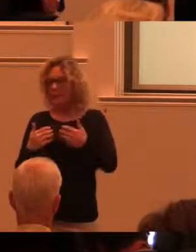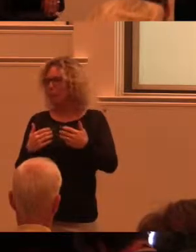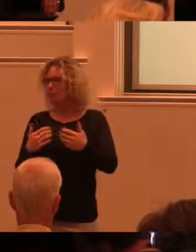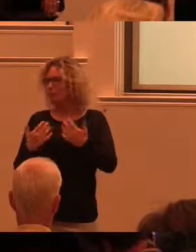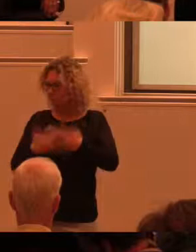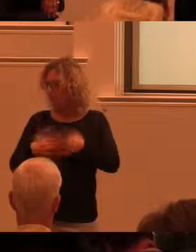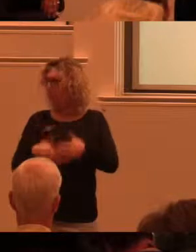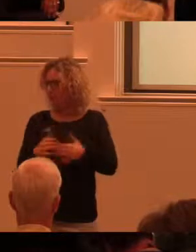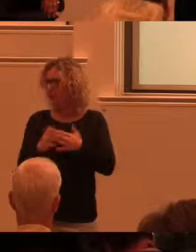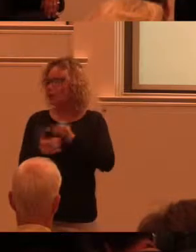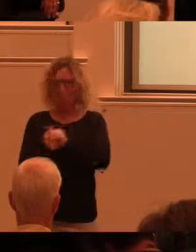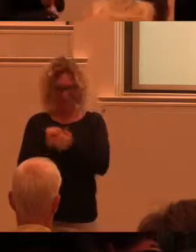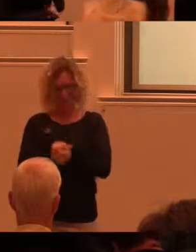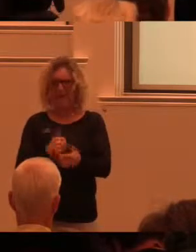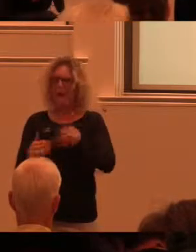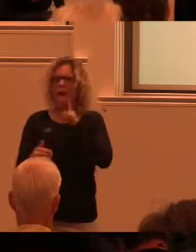Det går för långsamt.